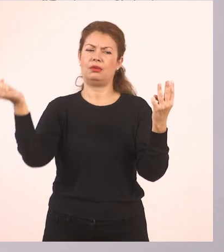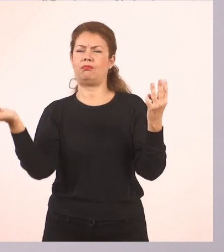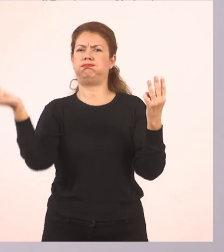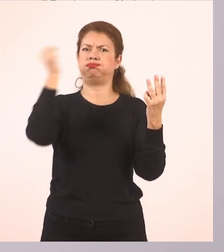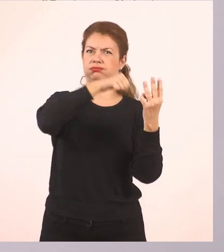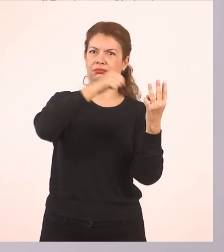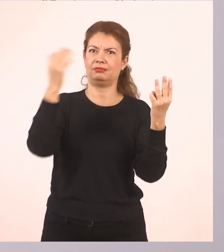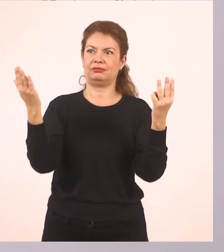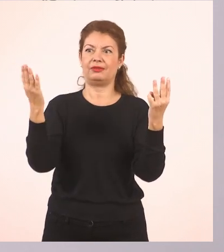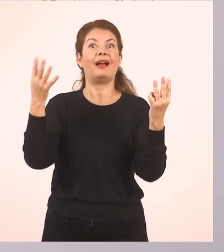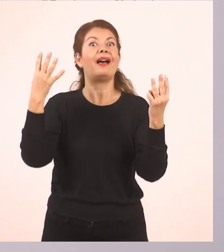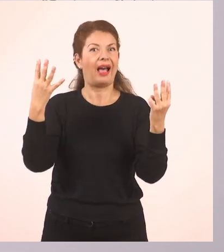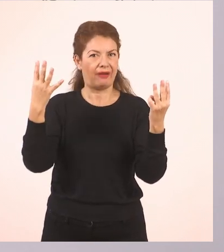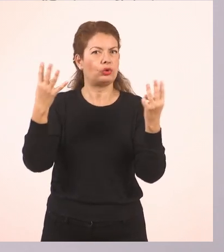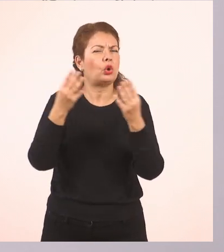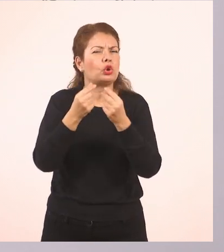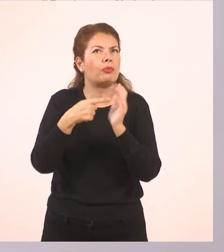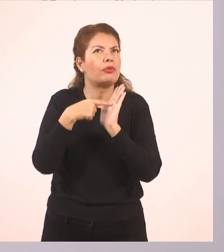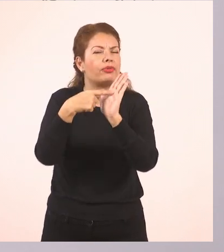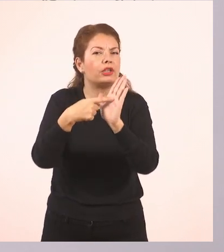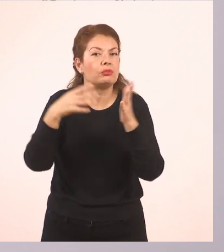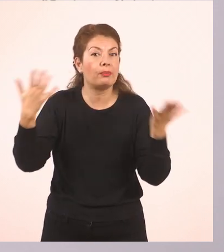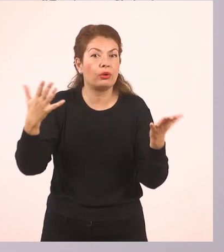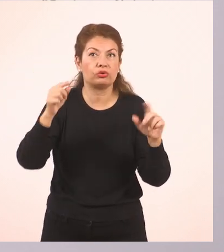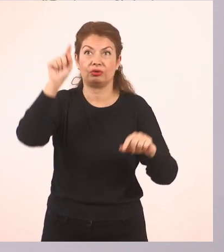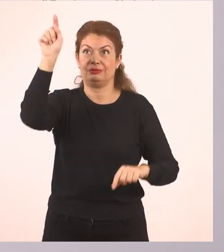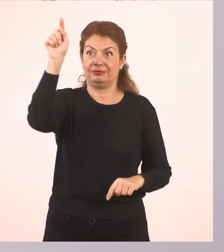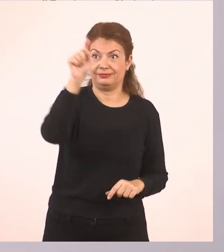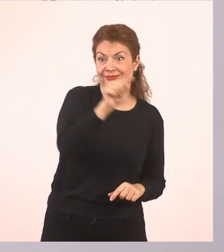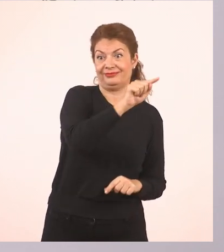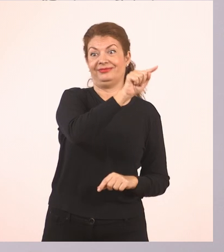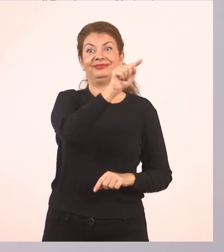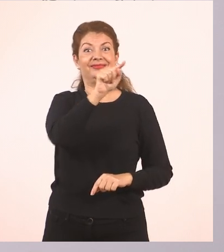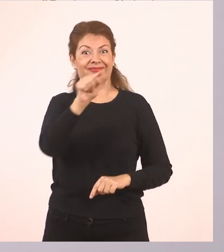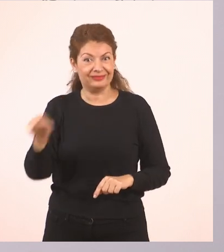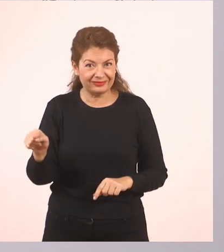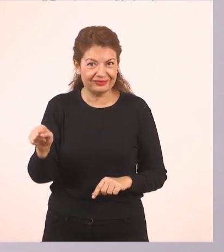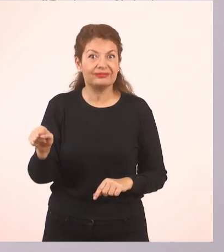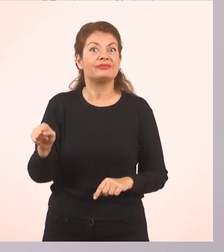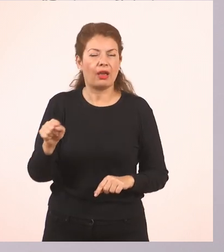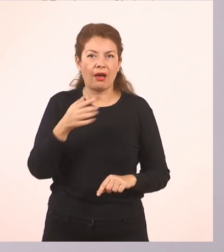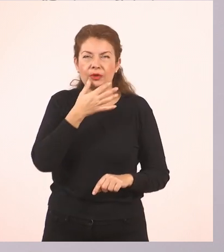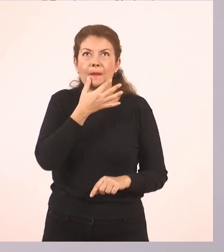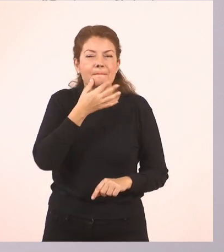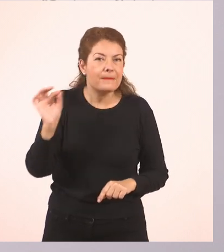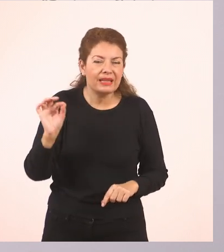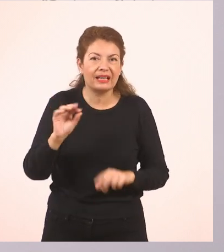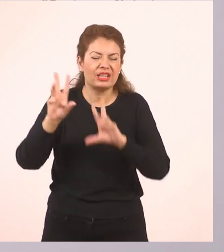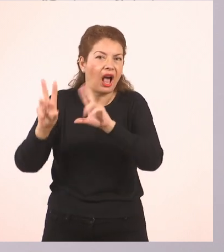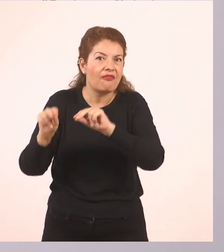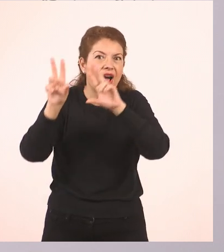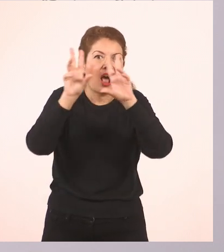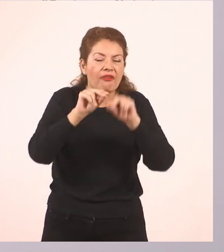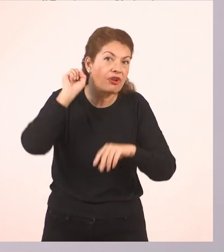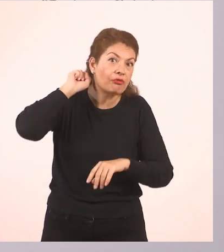δείξει το στόμα της φάλαινας, που θα έρθει και θα κοιτάει στο μεγαλύτερο αριθμό.